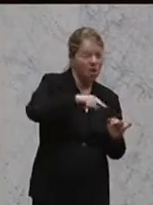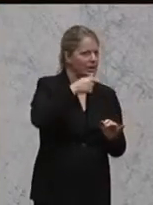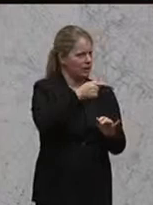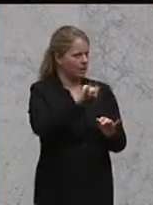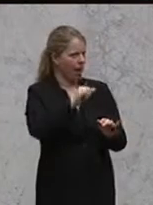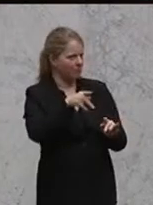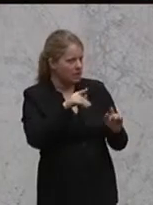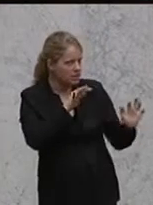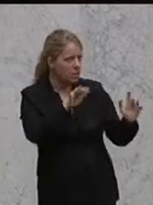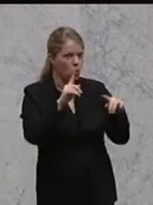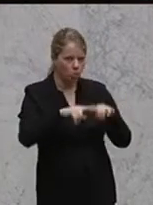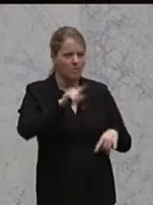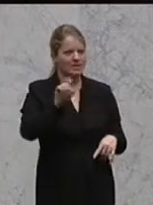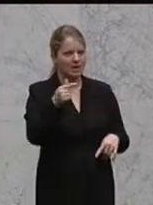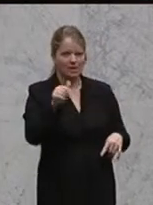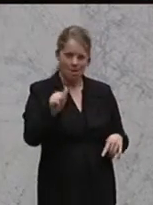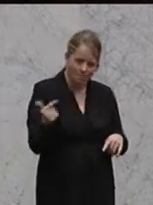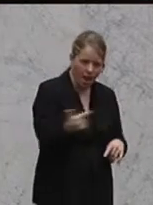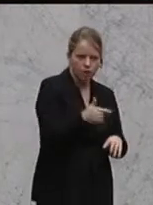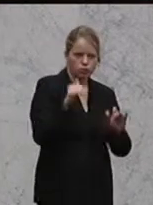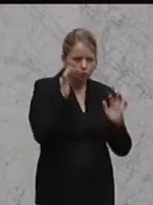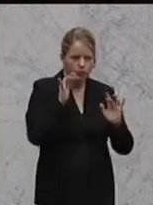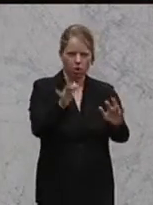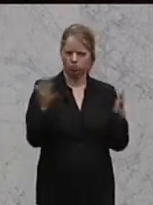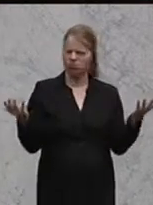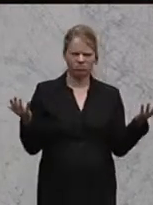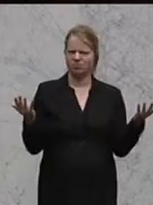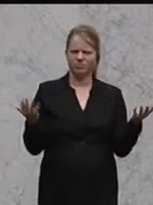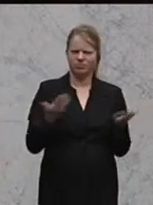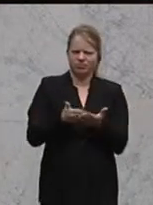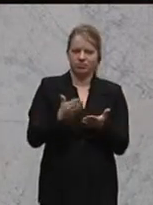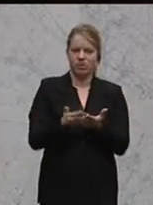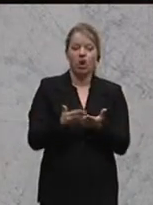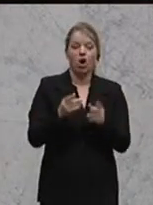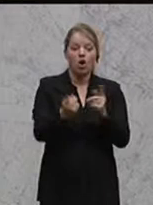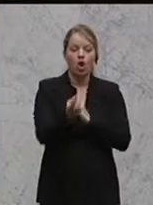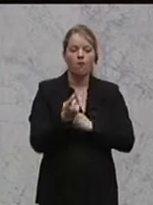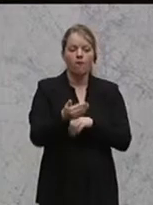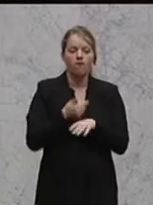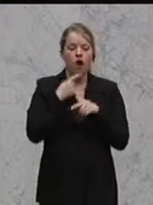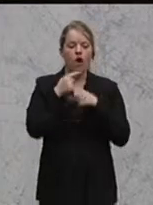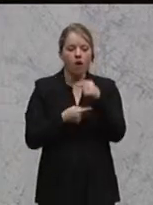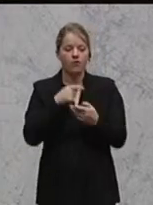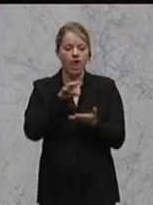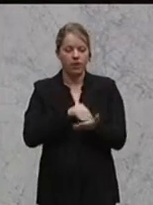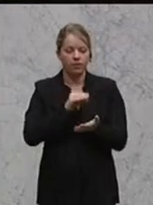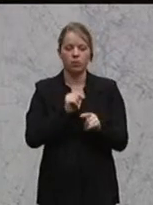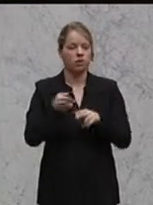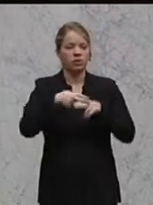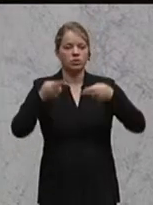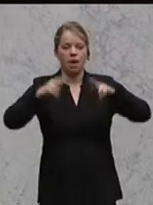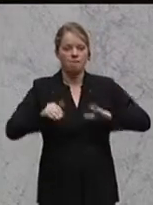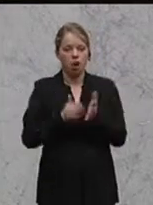sowieso, aber auch von Zeta. Und wovon? Dass es eine sogenannte vorläufige Anwendung gibt. Der Nationalrat soll gar nicht zustimmen,